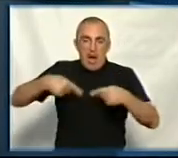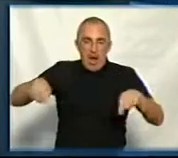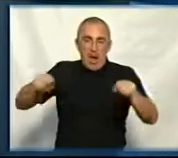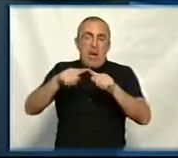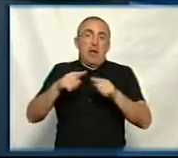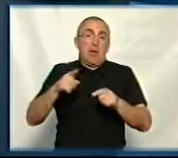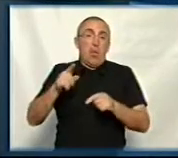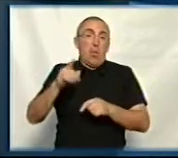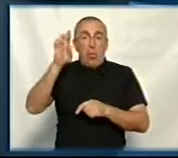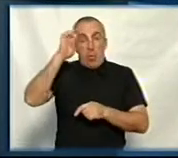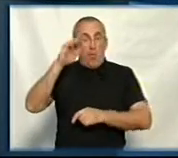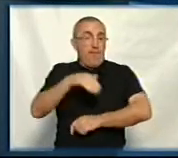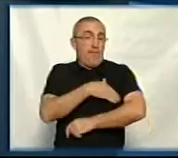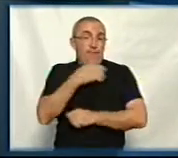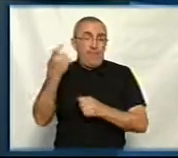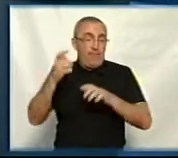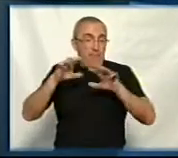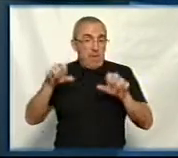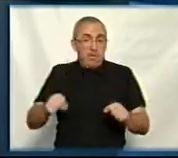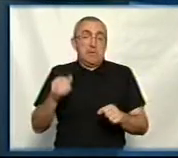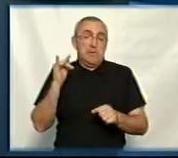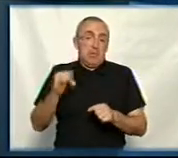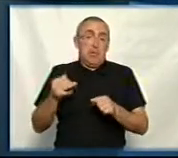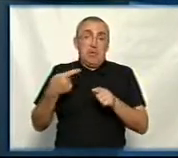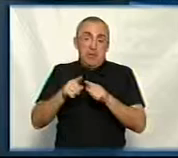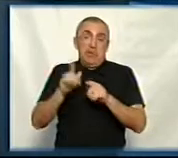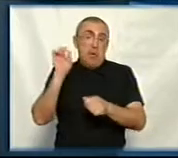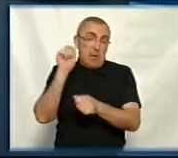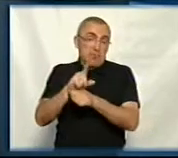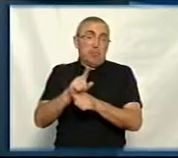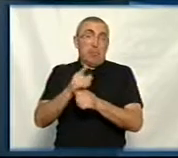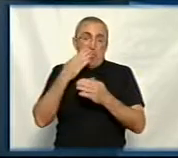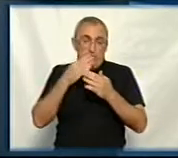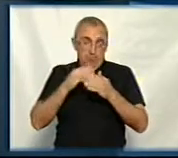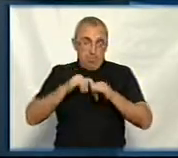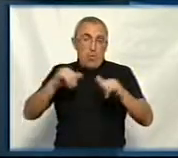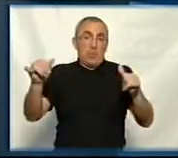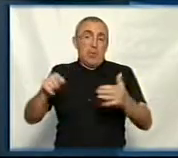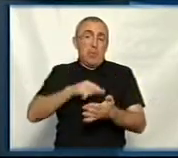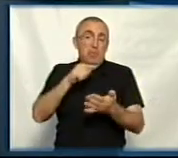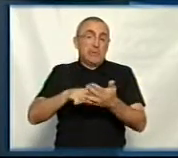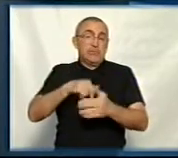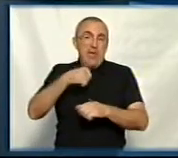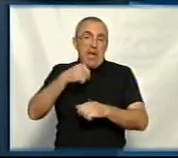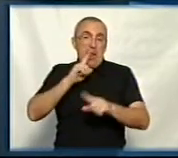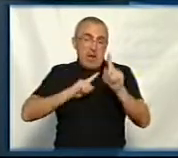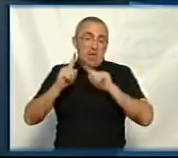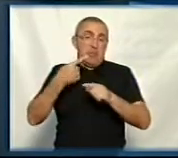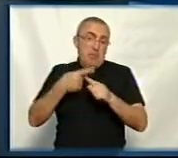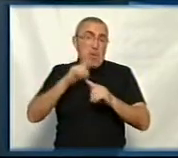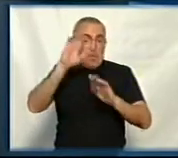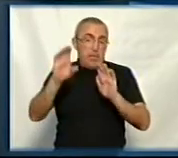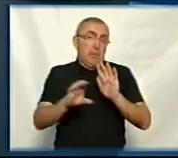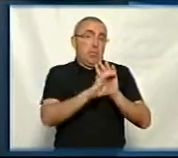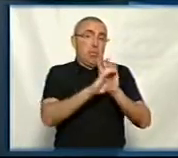теж комунальна власність, і там поширюється так само оця дія цього розпорядження, введеного міською радою, бо це ж підпоряджування міської ради, фактично.